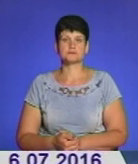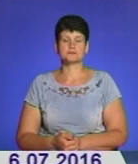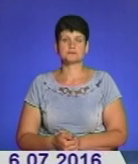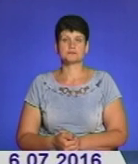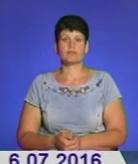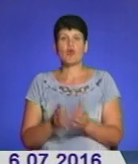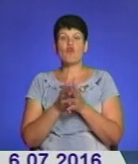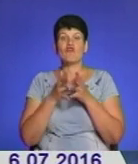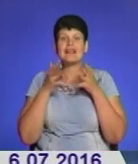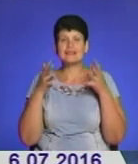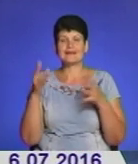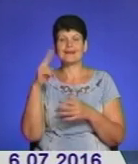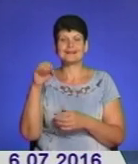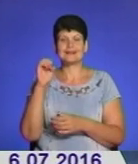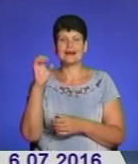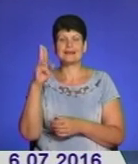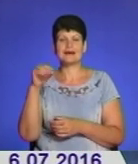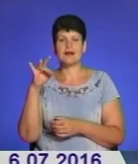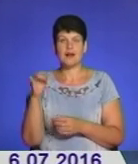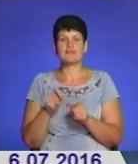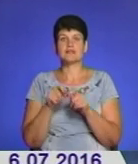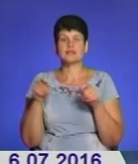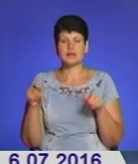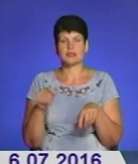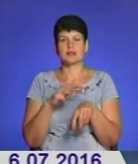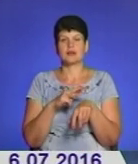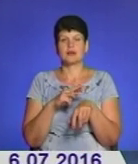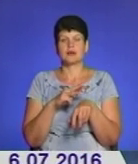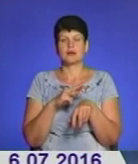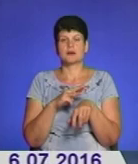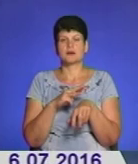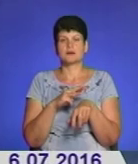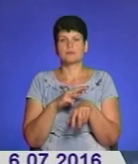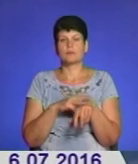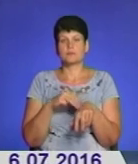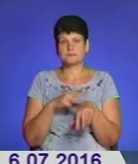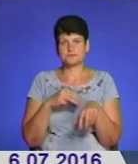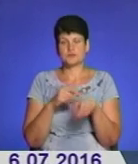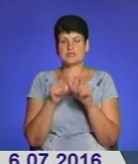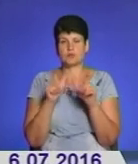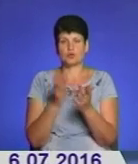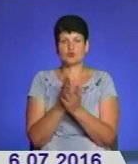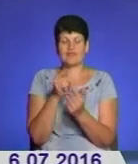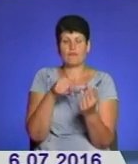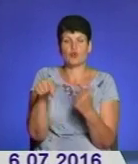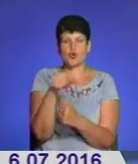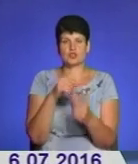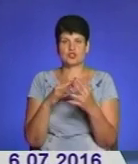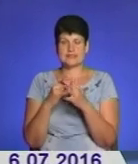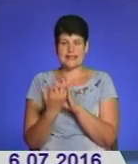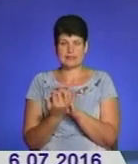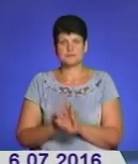У Великих Дедеркалах на Шумщині відкрили поліцейську станцію. Обслуговуватиме вона також і навколишні села. Більше у сюжеті